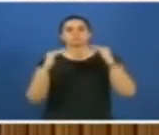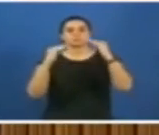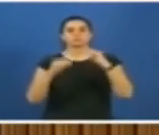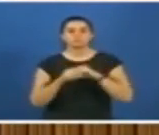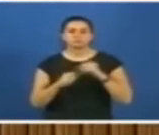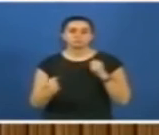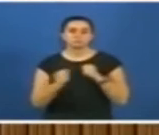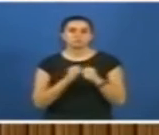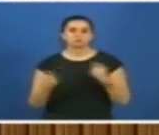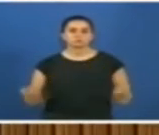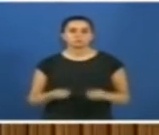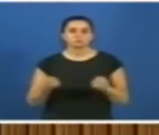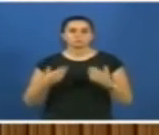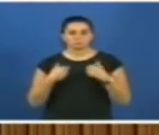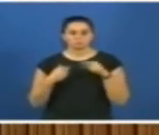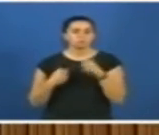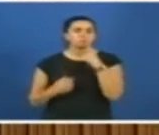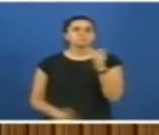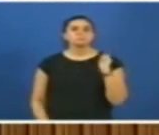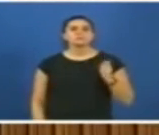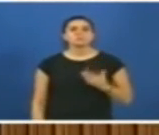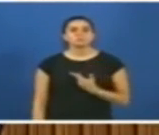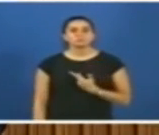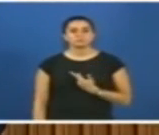savunacağım. Ben bunları söylemek zorundayım.